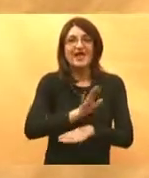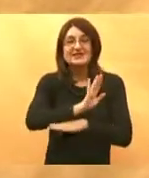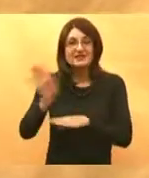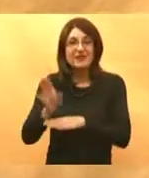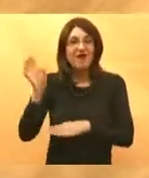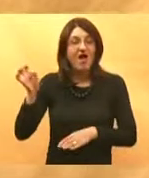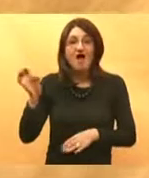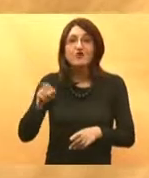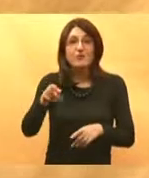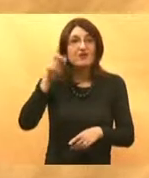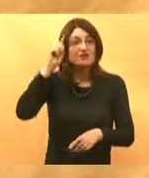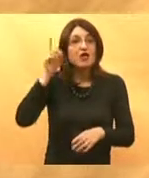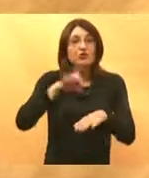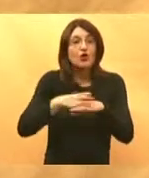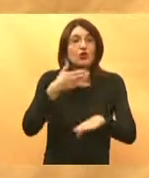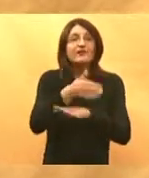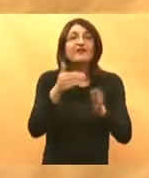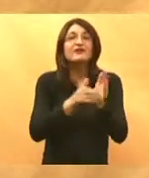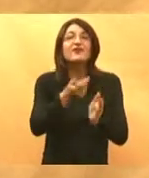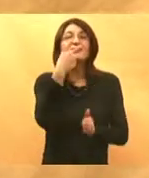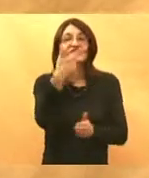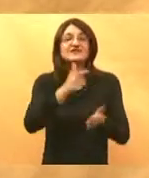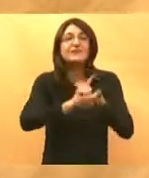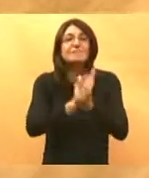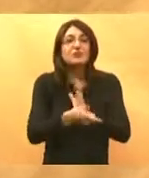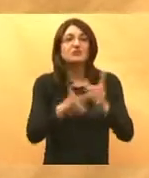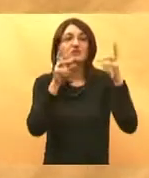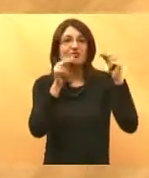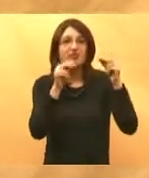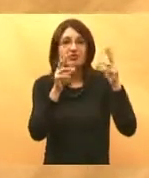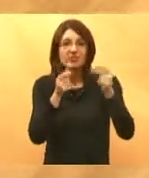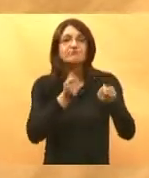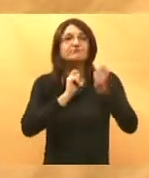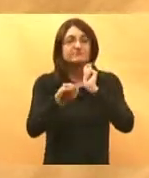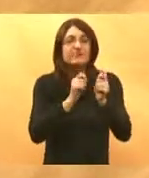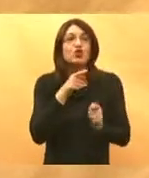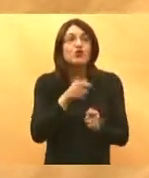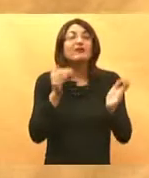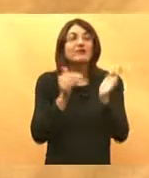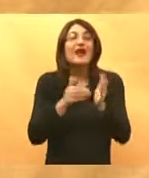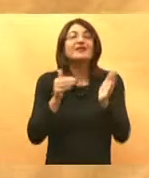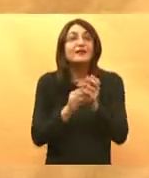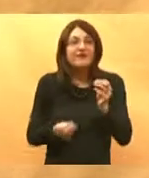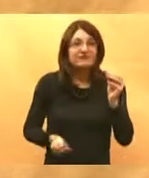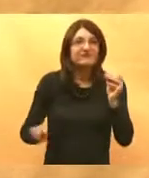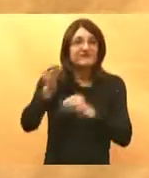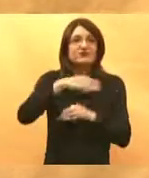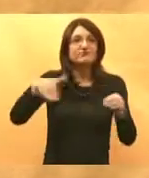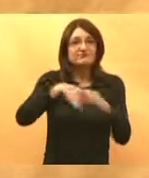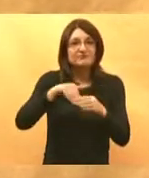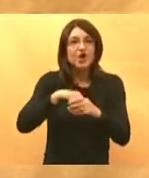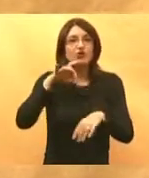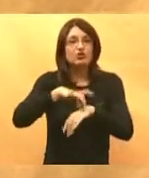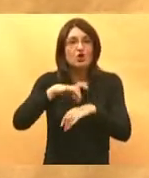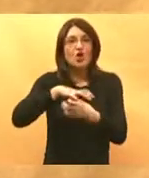minutaže a bez toga mi ne možemo i jedni drugi kvalitetno funkcionirati to ne može bez većeg broja doktora u obiteljskoj medicini ne može